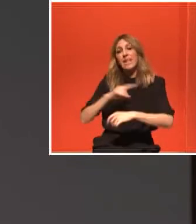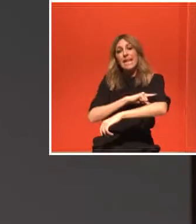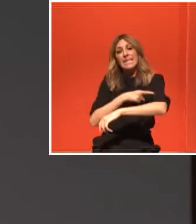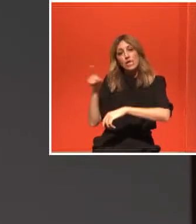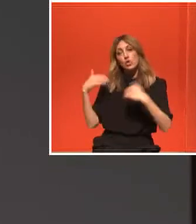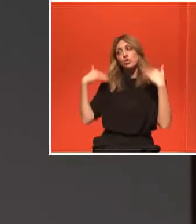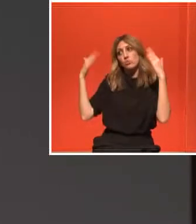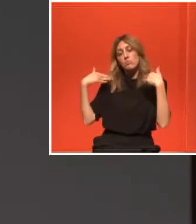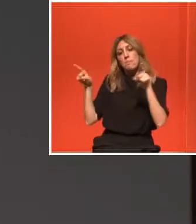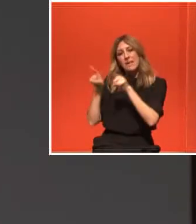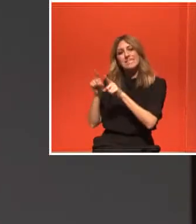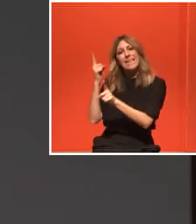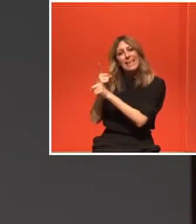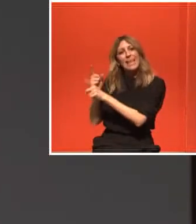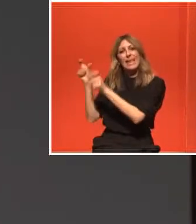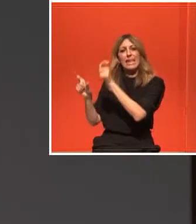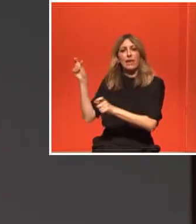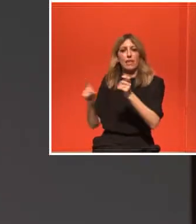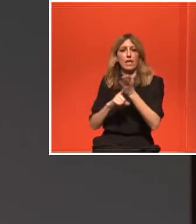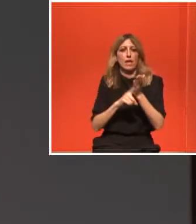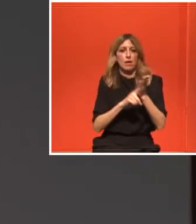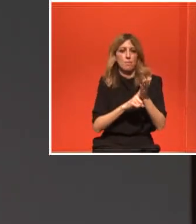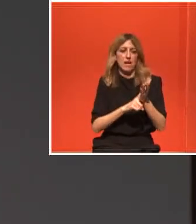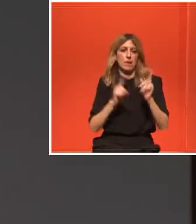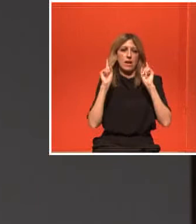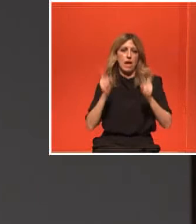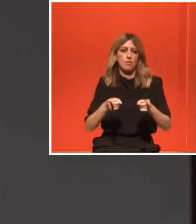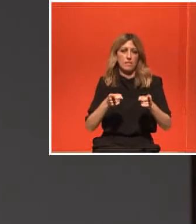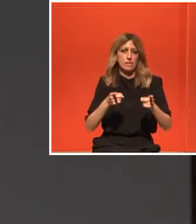με το ιστορικό και την κάθε περίπτωση ξεχωριστά.